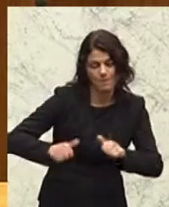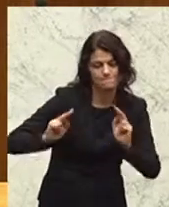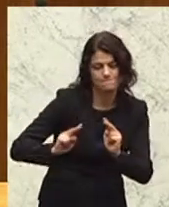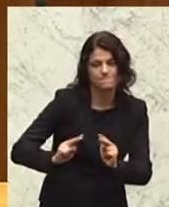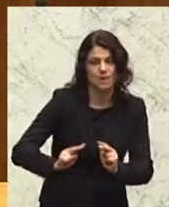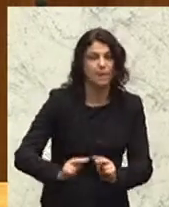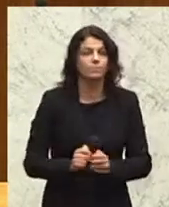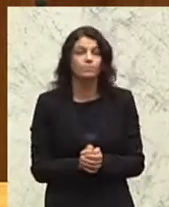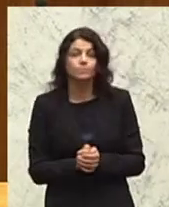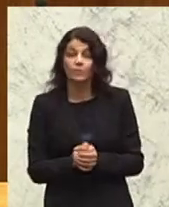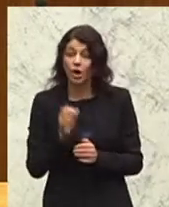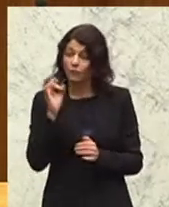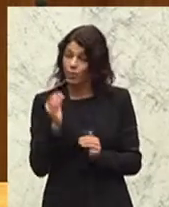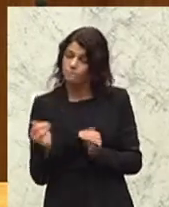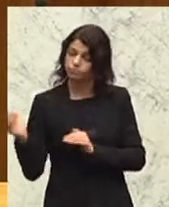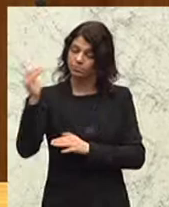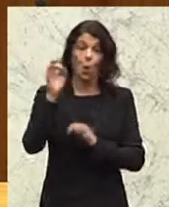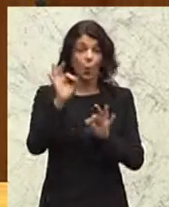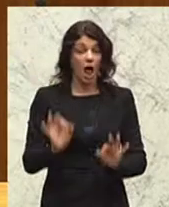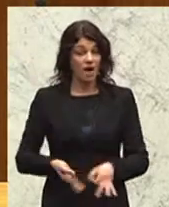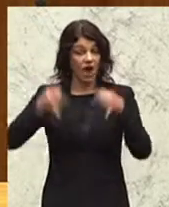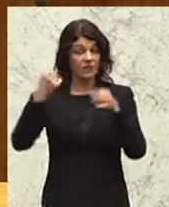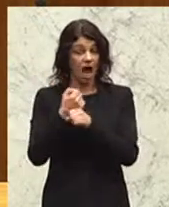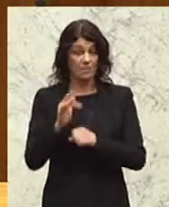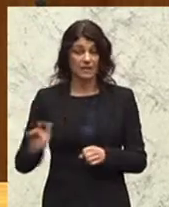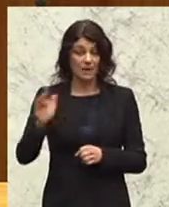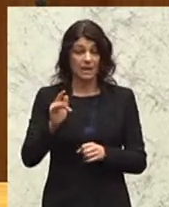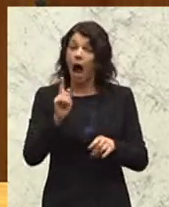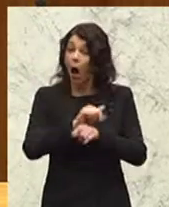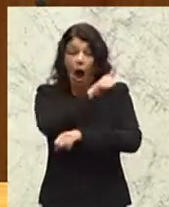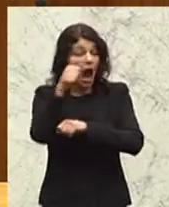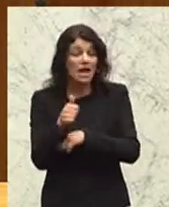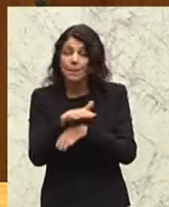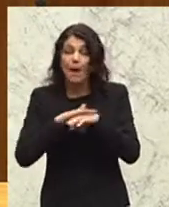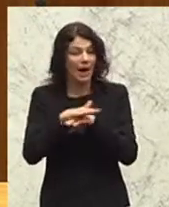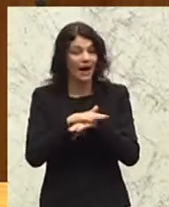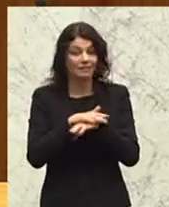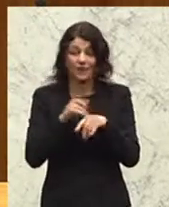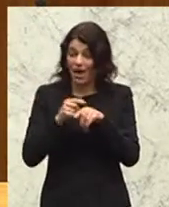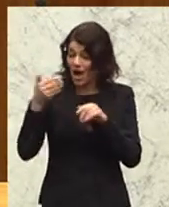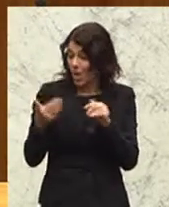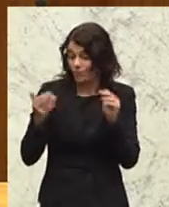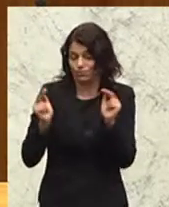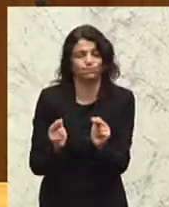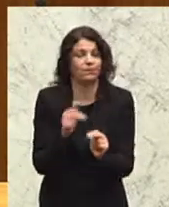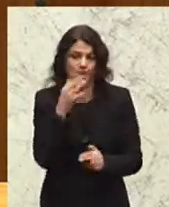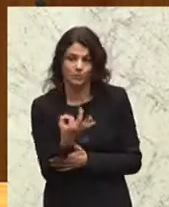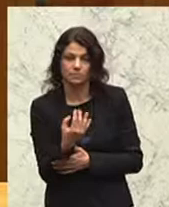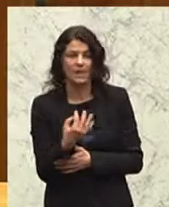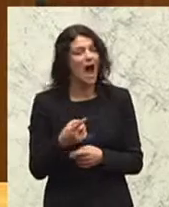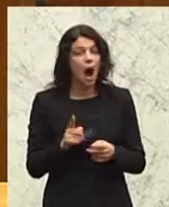gehobene, qualifizierte Arbeitsplätze, auch im Akademikerbereich. Das bringt das mit sich. Es ist aber niemand